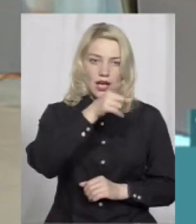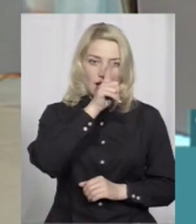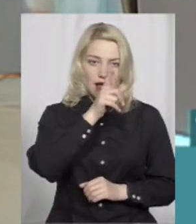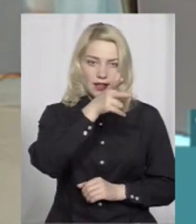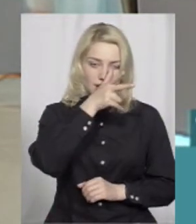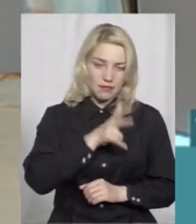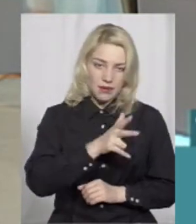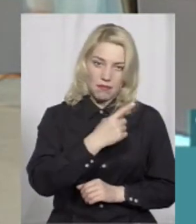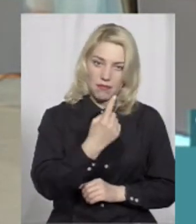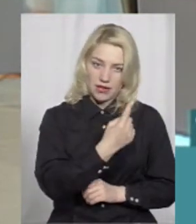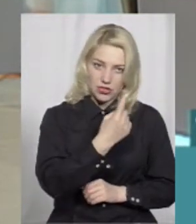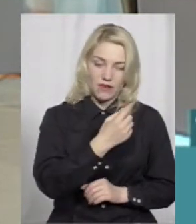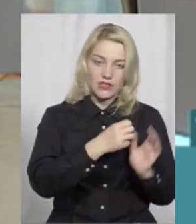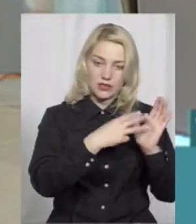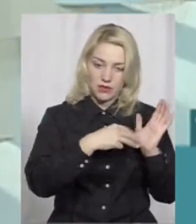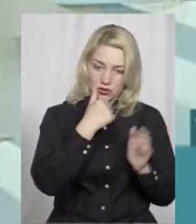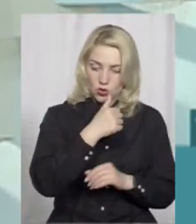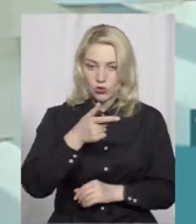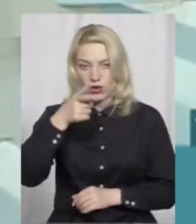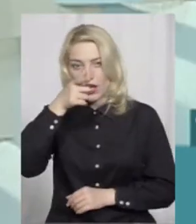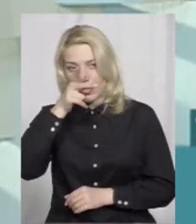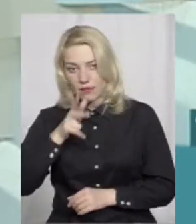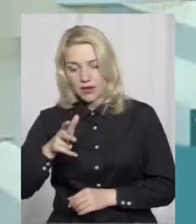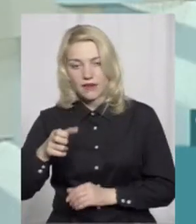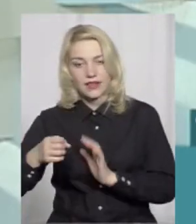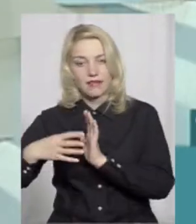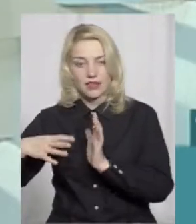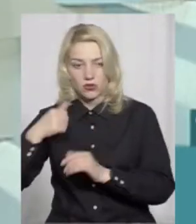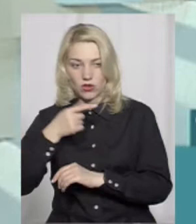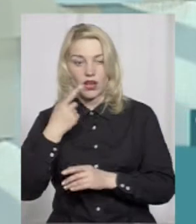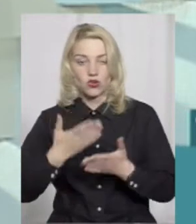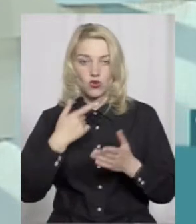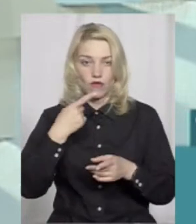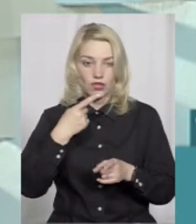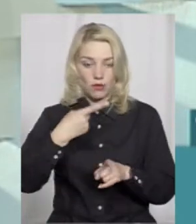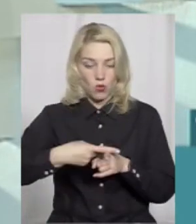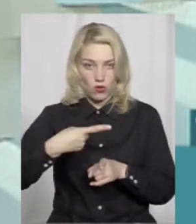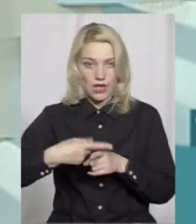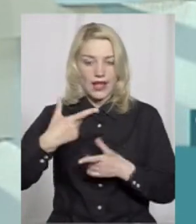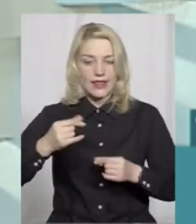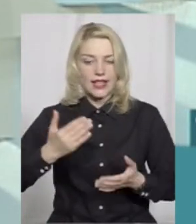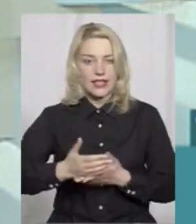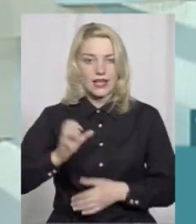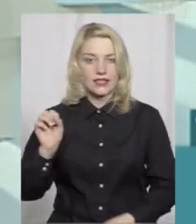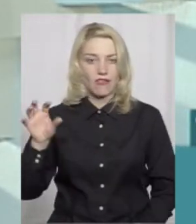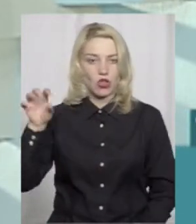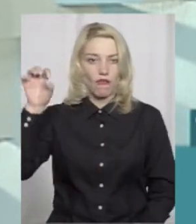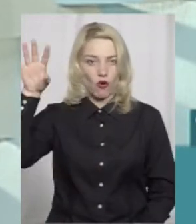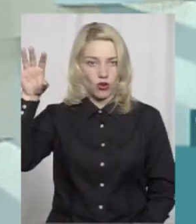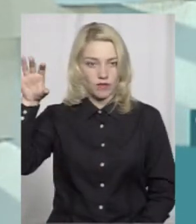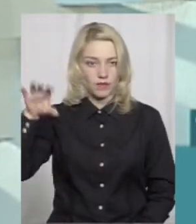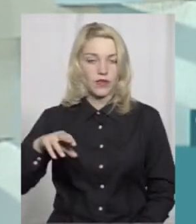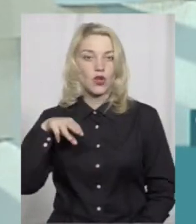за перший квартал 2019 року. Тобто, якщо ми беремо на регульованих перехрестях, тобто, там, є світофор, там, де керується